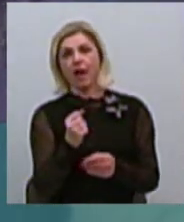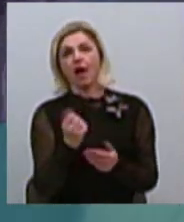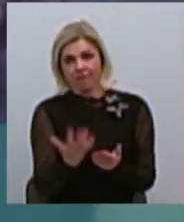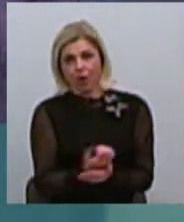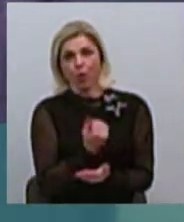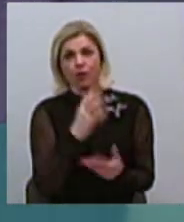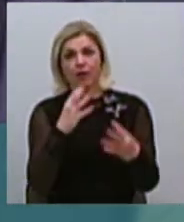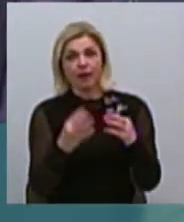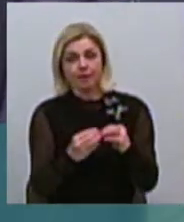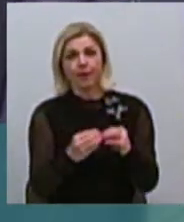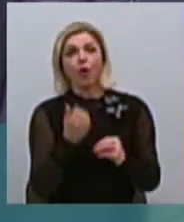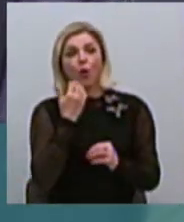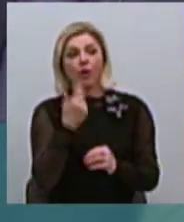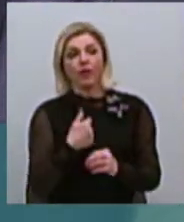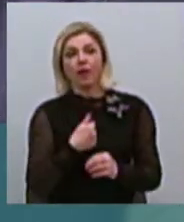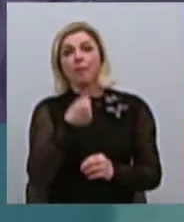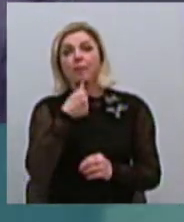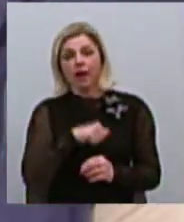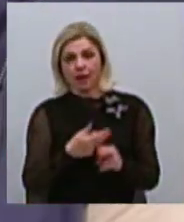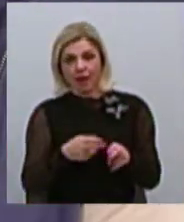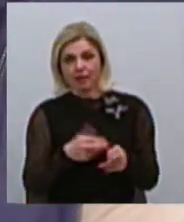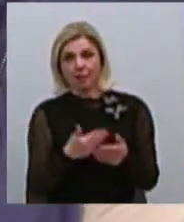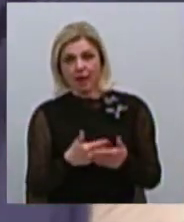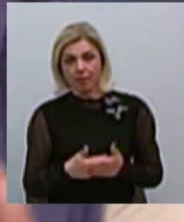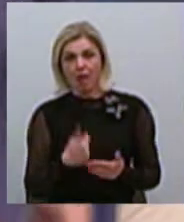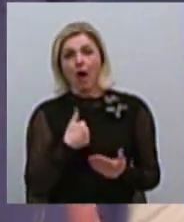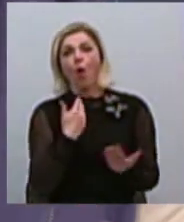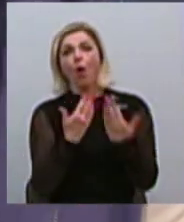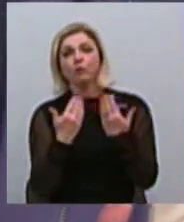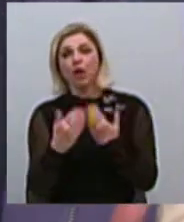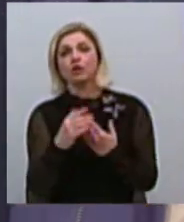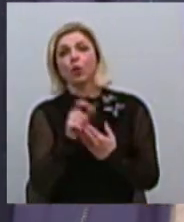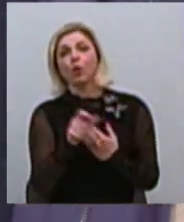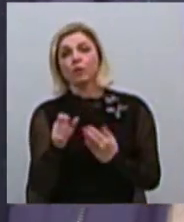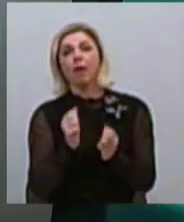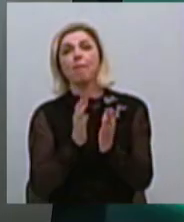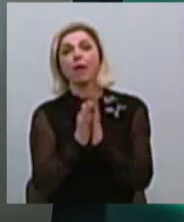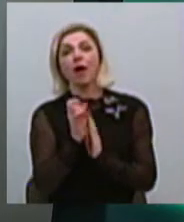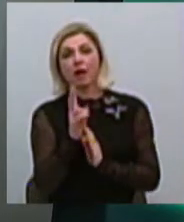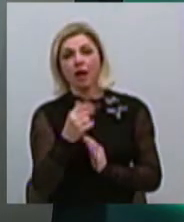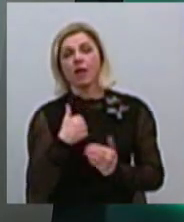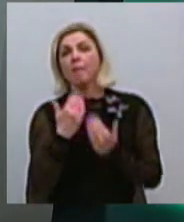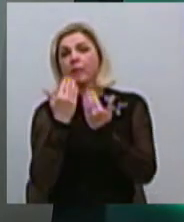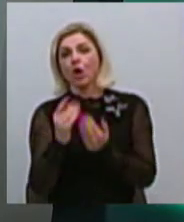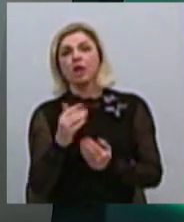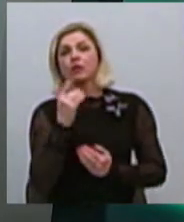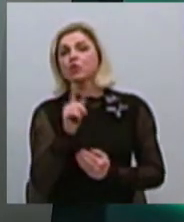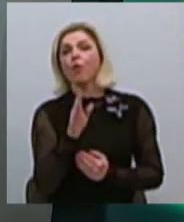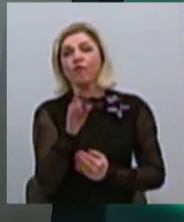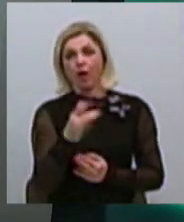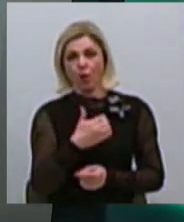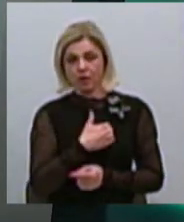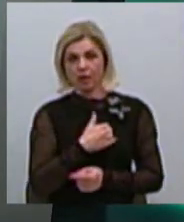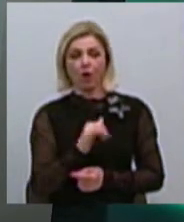І я, коли проходив цей пример, коли я общався з людьми в паркі, підходив к людям і говорив, що ви хочете? Я підходив к мамам з дітьми, а як ви